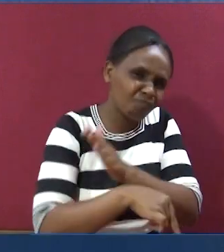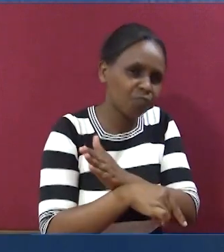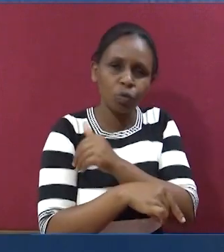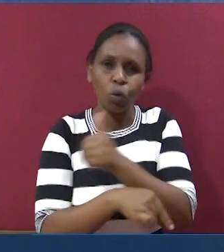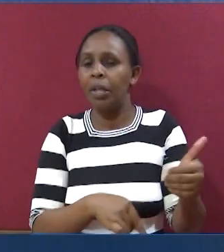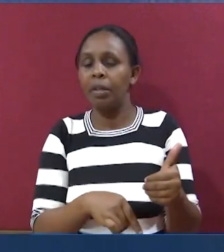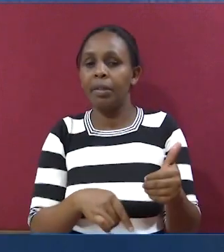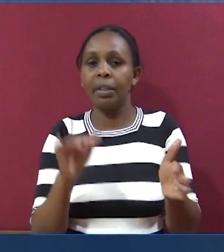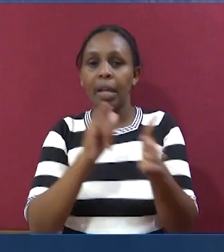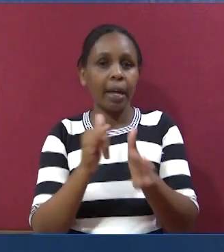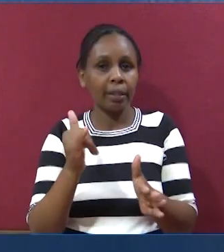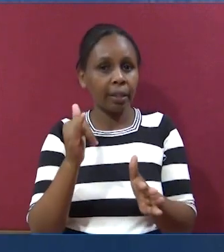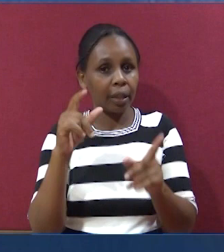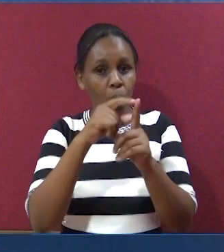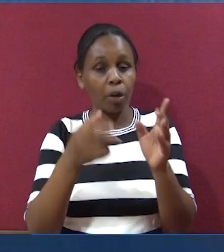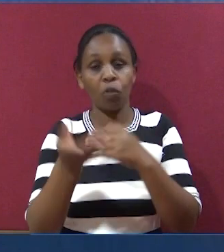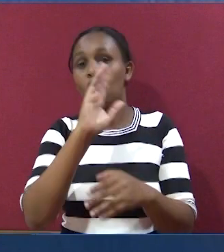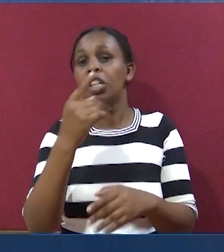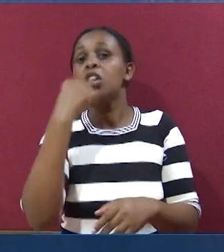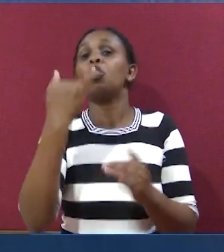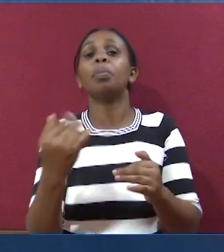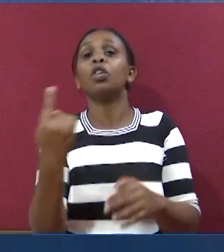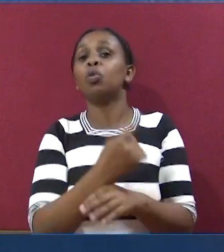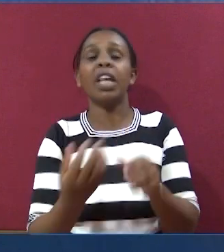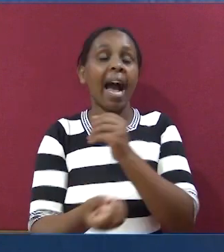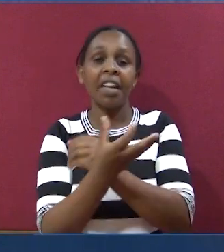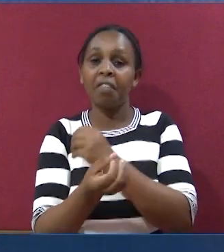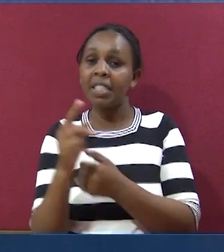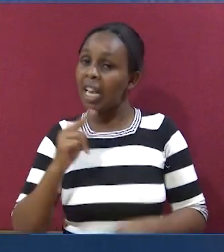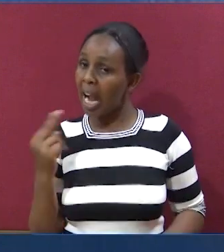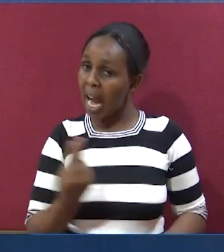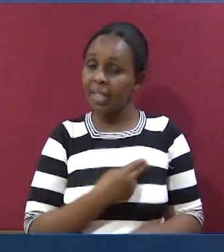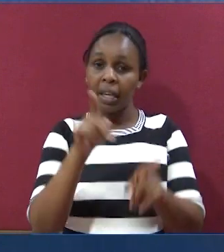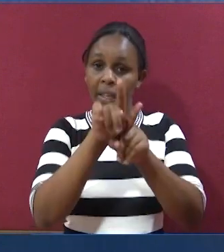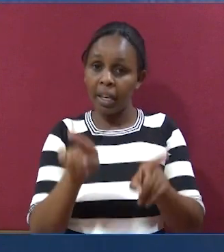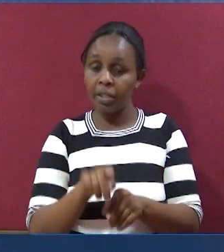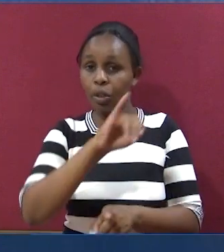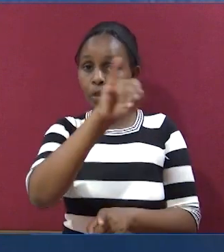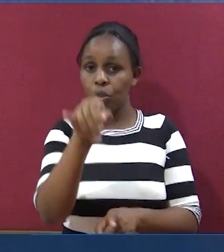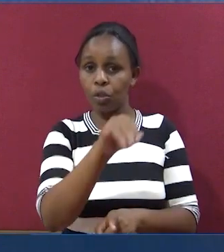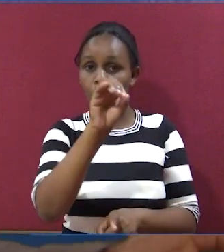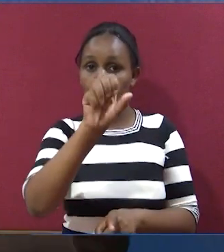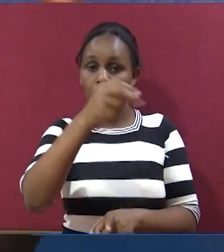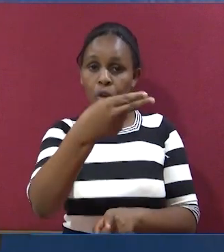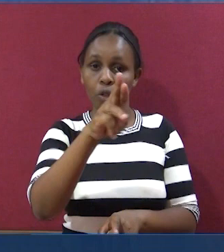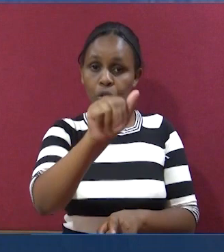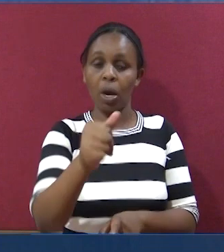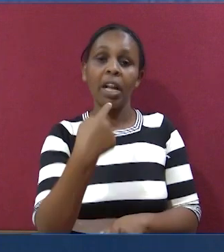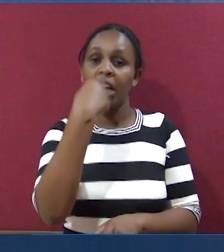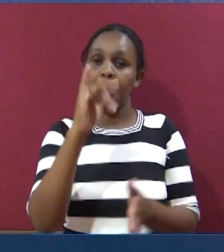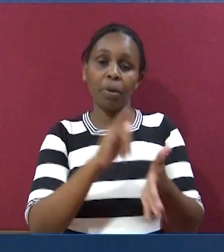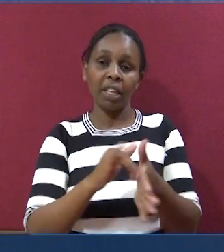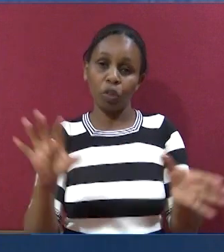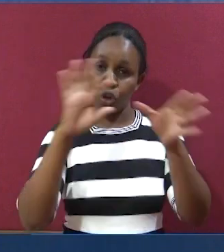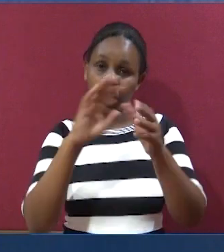na mungu, kwa undani, kabisa. Na hivyo ndiyo, neno la buwana, siku ya leo, inatushawishi. Kama vile Joshua alivyo ambiwa,